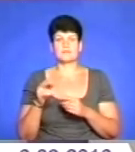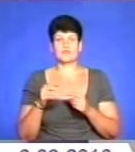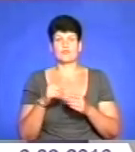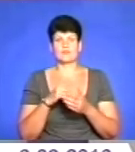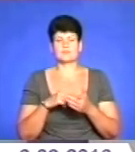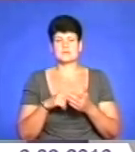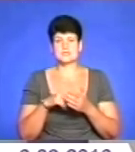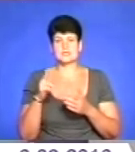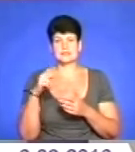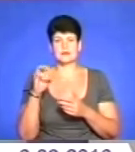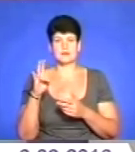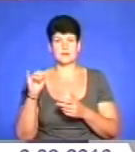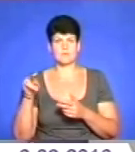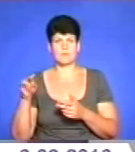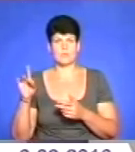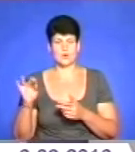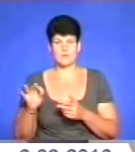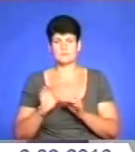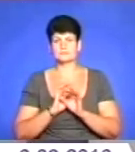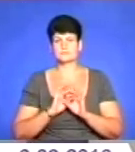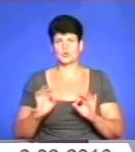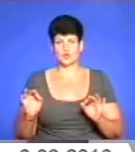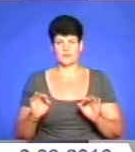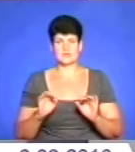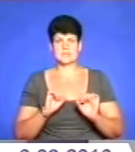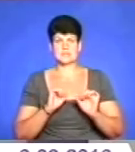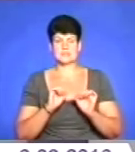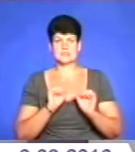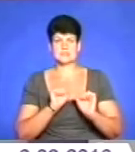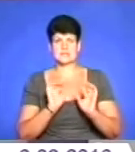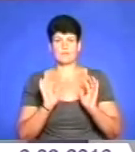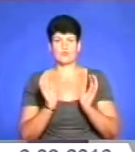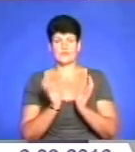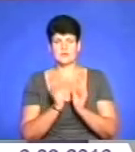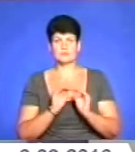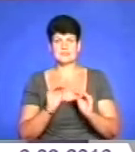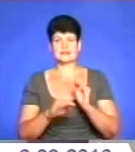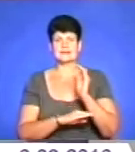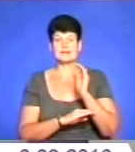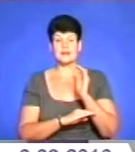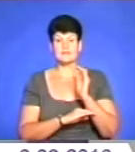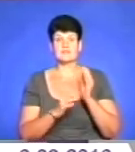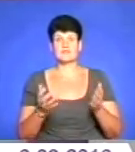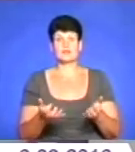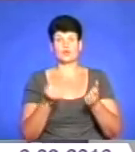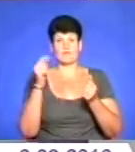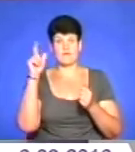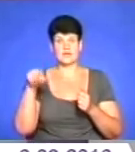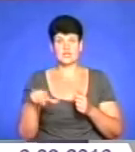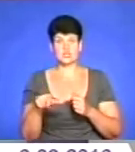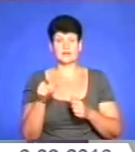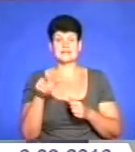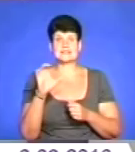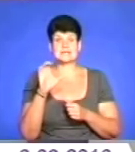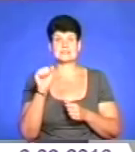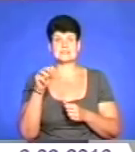Дніпро. От чудовий заповідник. Колись висадили люди дерева такі, що він зараз там тримається, і він врятував річку. І там така річка Самара